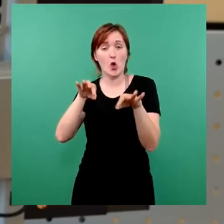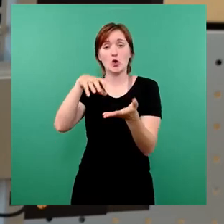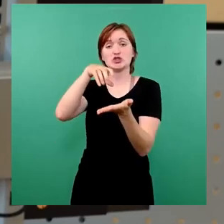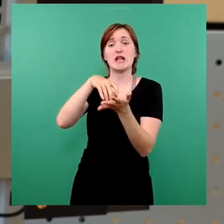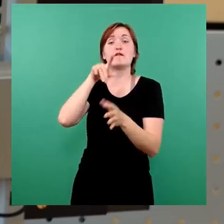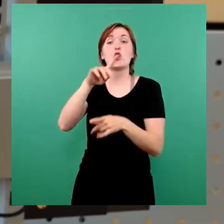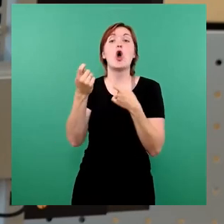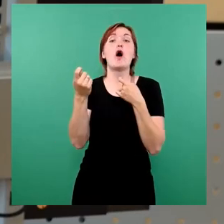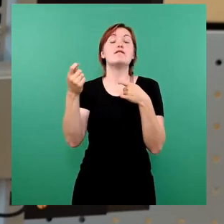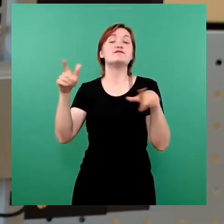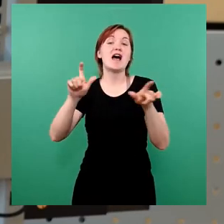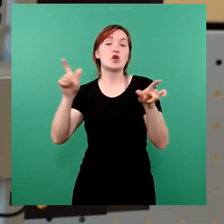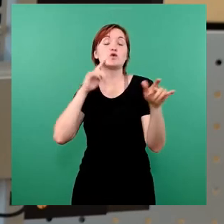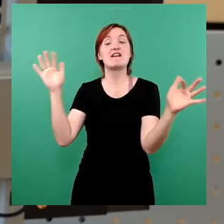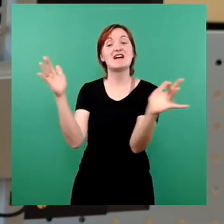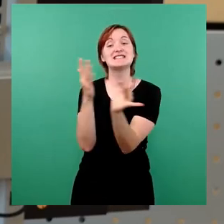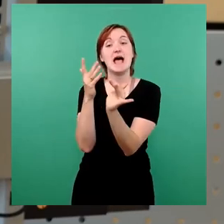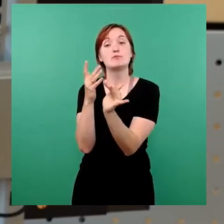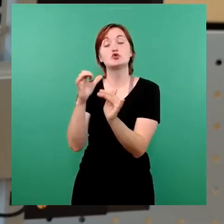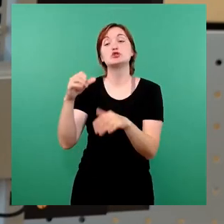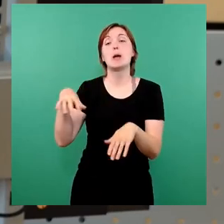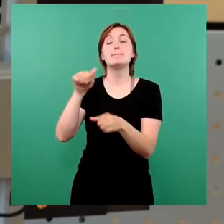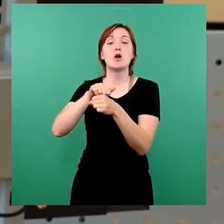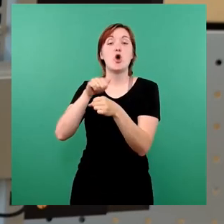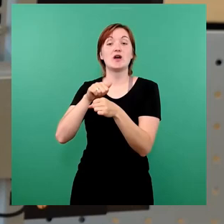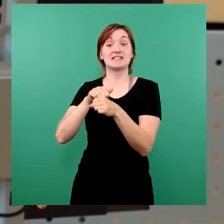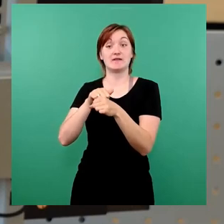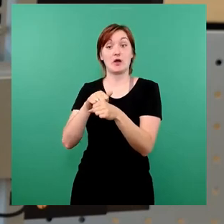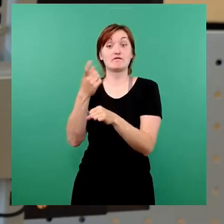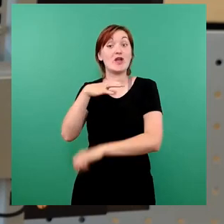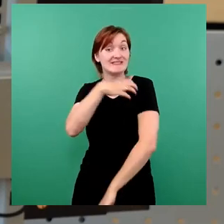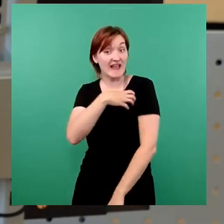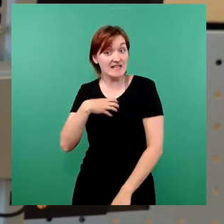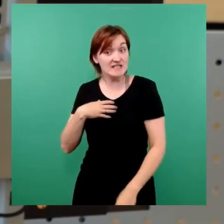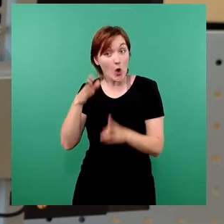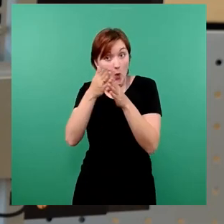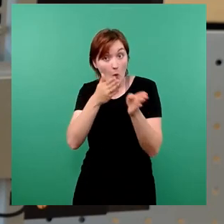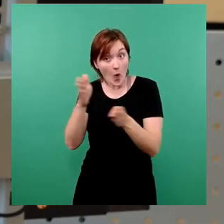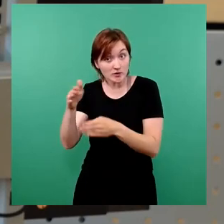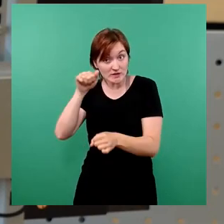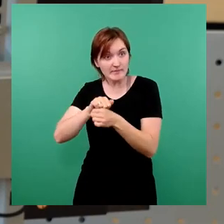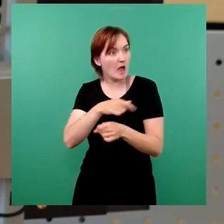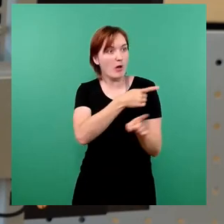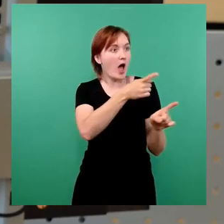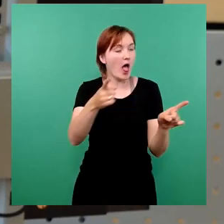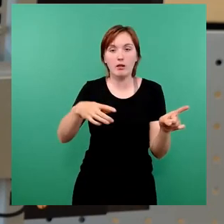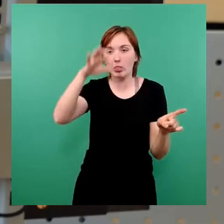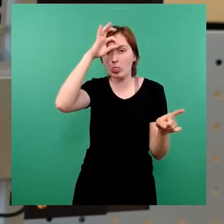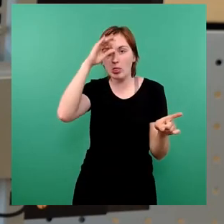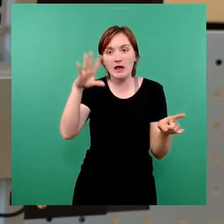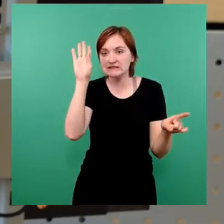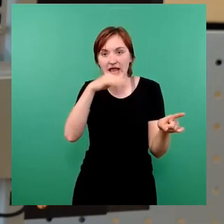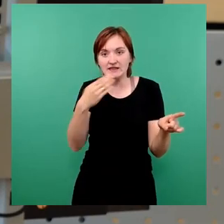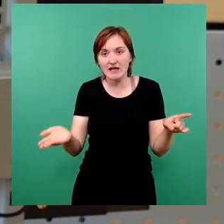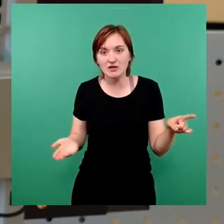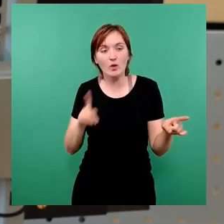Versammlungsbehörde des Dresdner Ordnungsamtes. Ehrlicherweise kennt die kaum einer. Und am Ende werden die Akteure